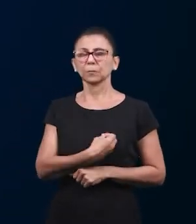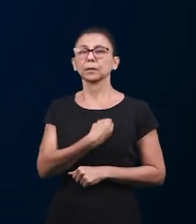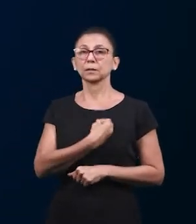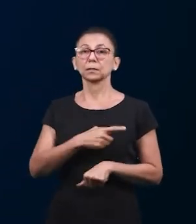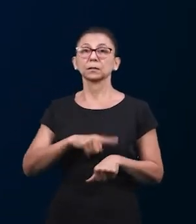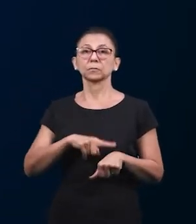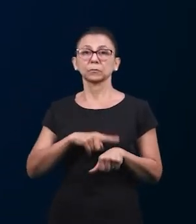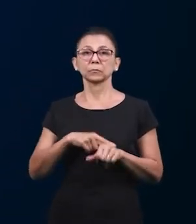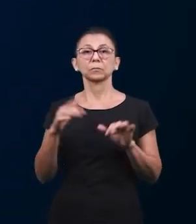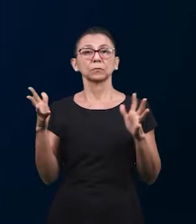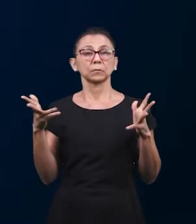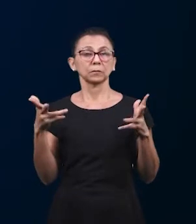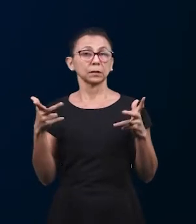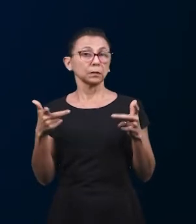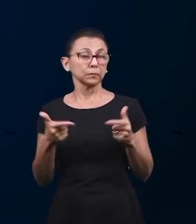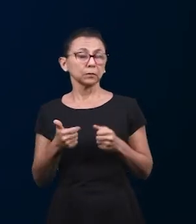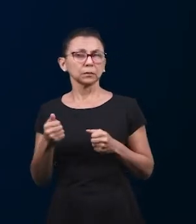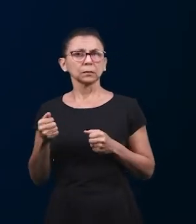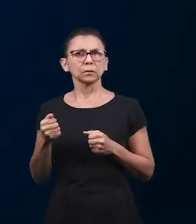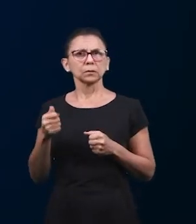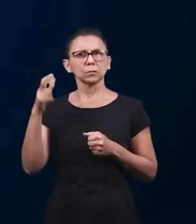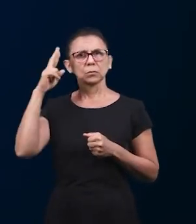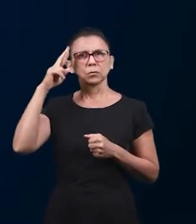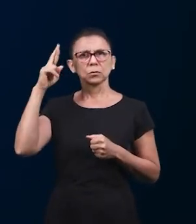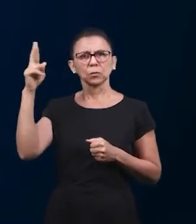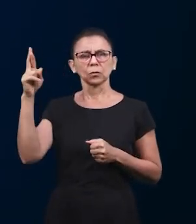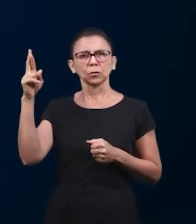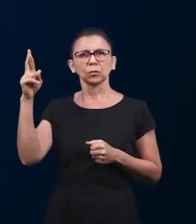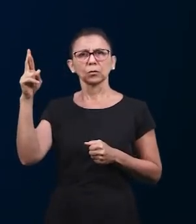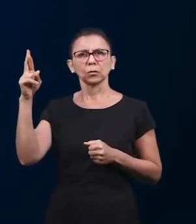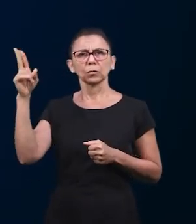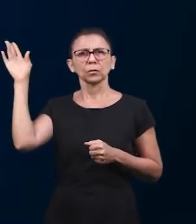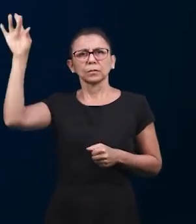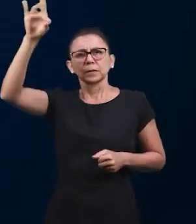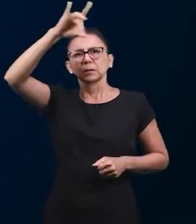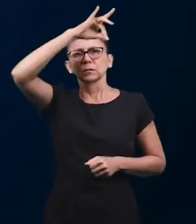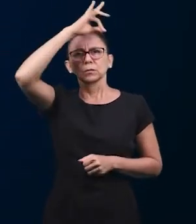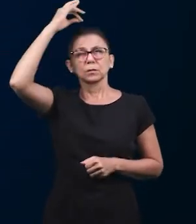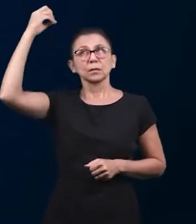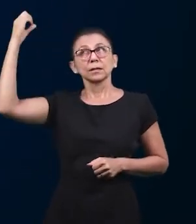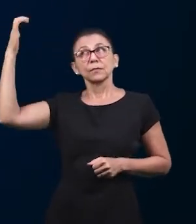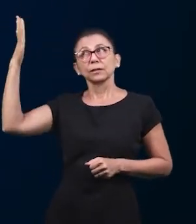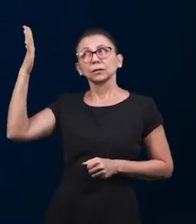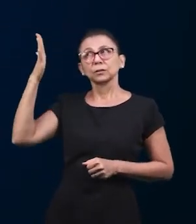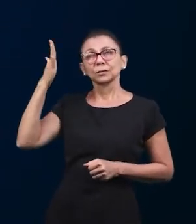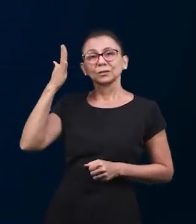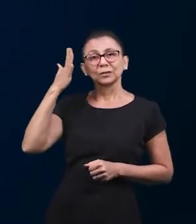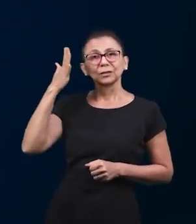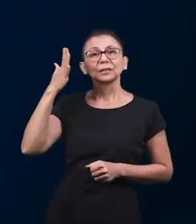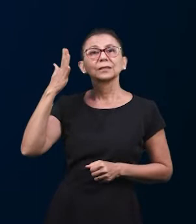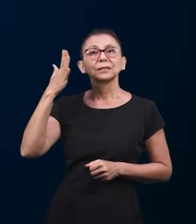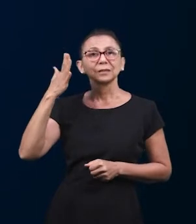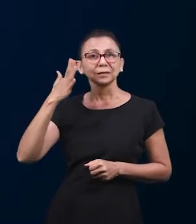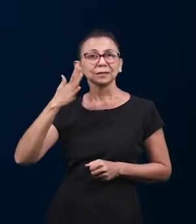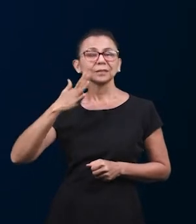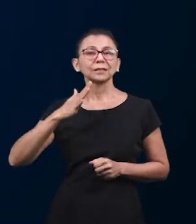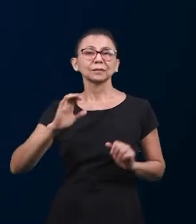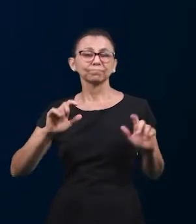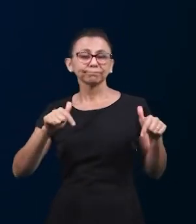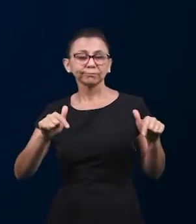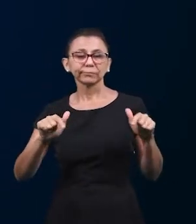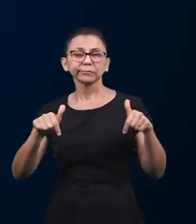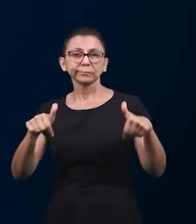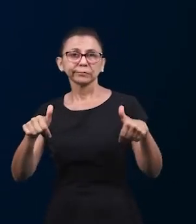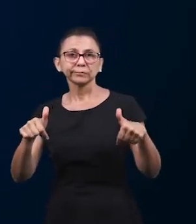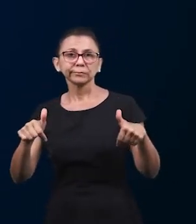чудесном моменте, в моменте воскресной библейской школы. И Дух Святой, Он действует среди нас, открывая нам